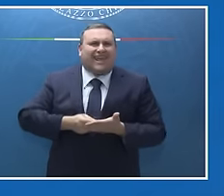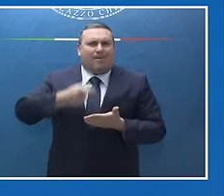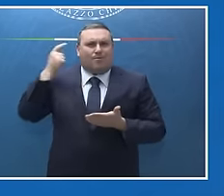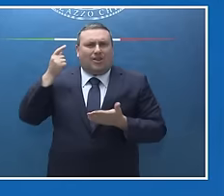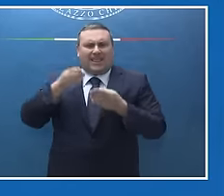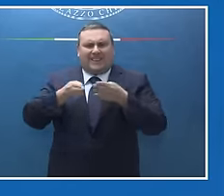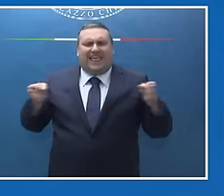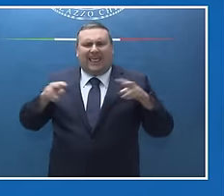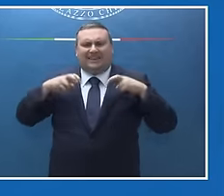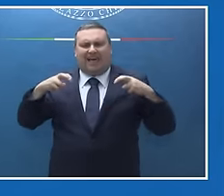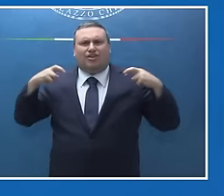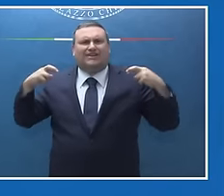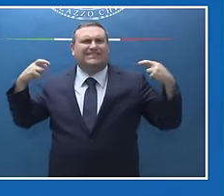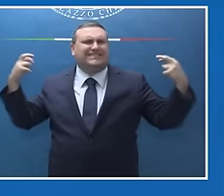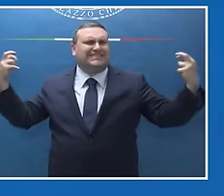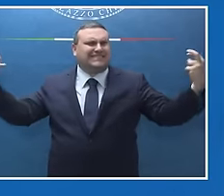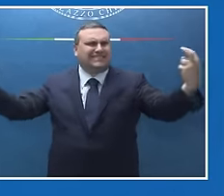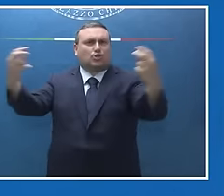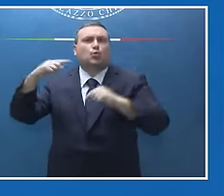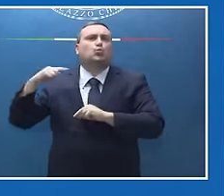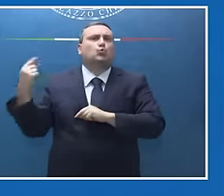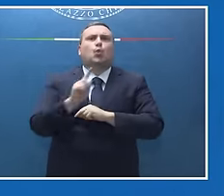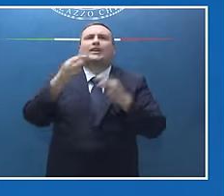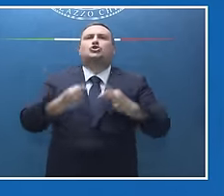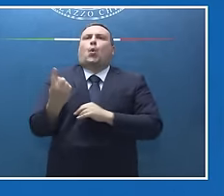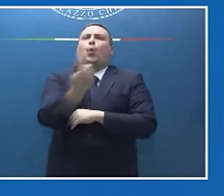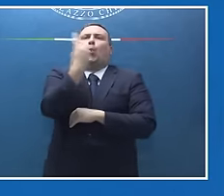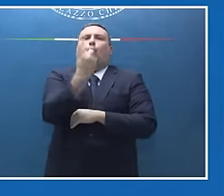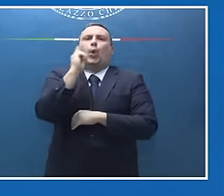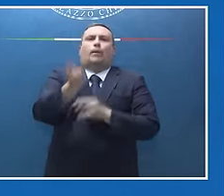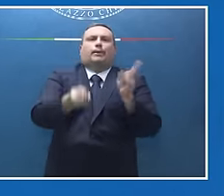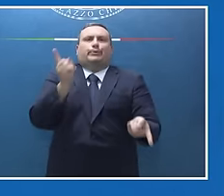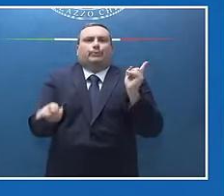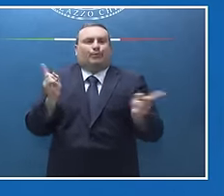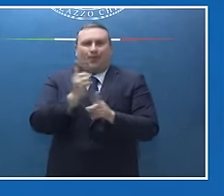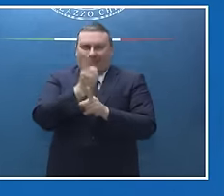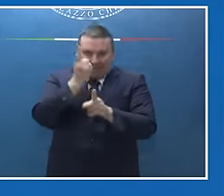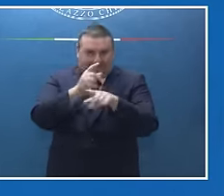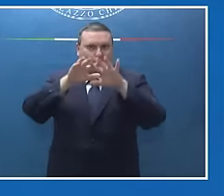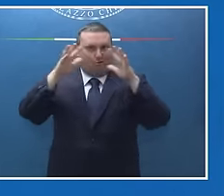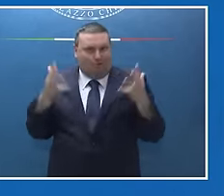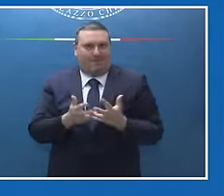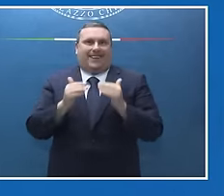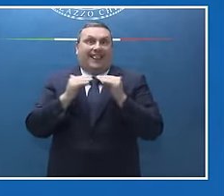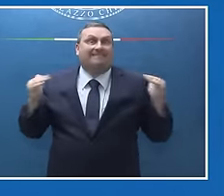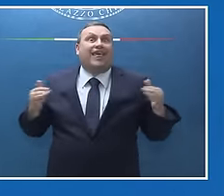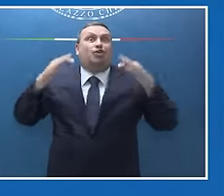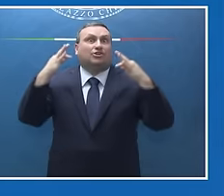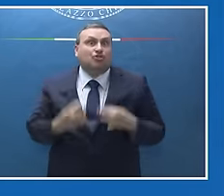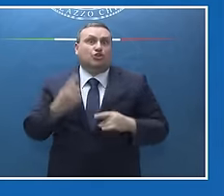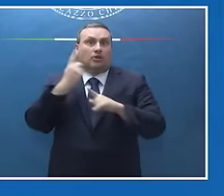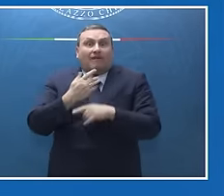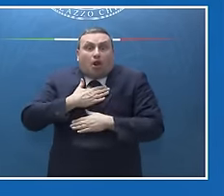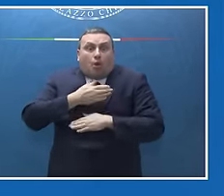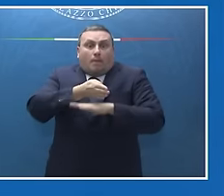possibile di attori internazionali. E sono decisioni che per essere efficaci devono essere prese a livello globale. Noi abbiamo cercato di fare la nostra parte